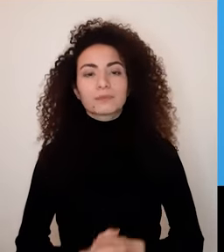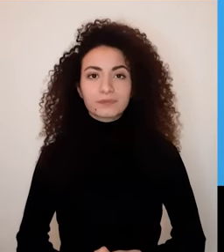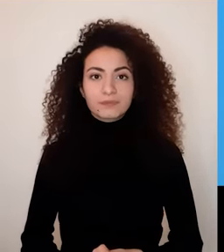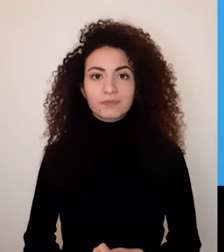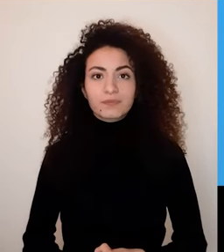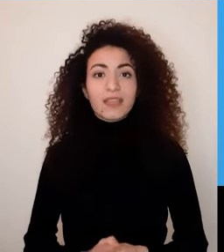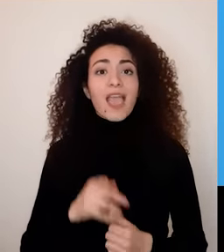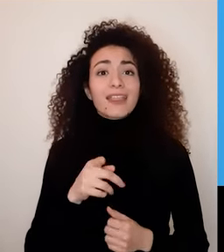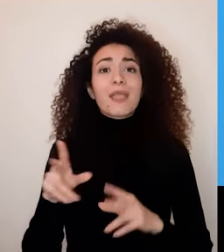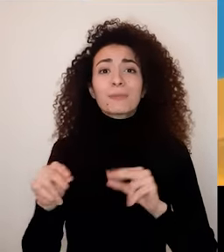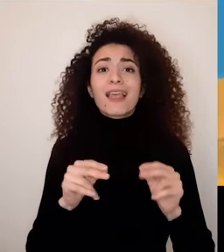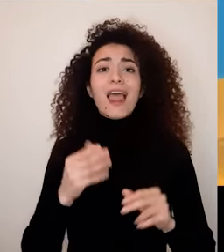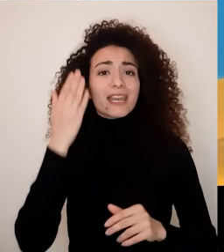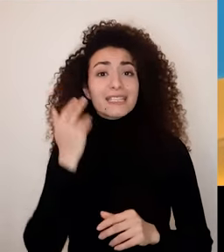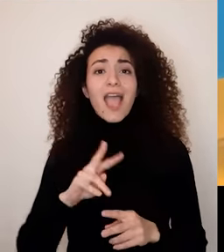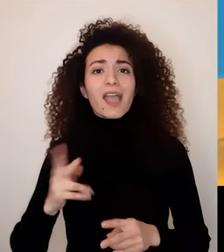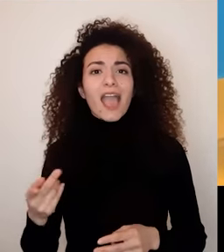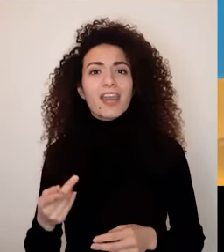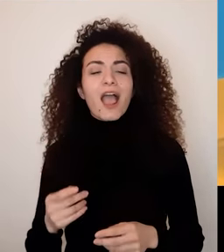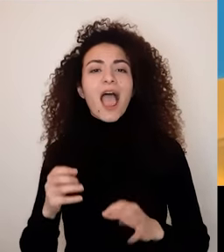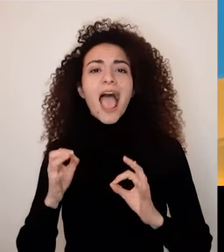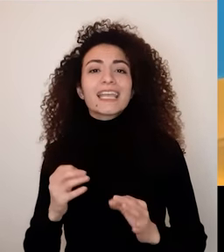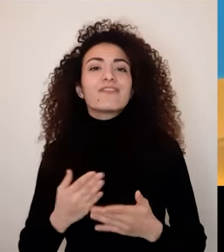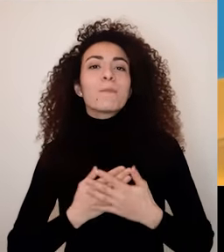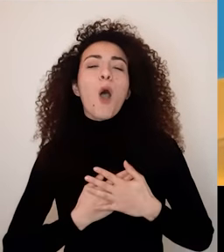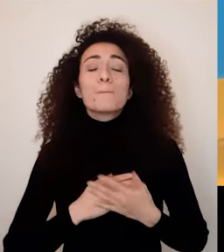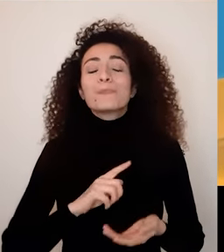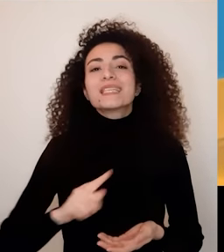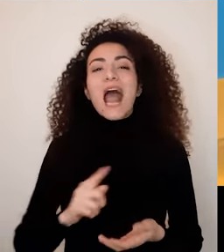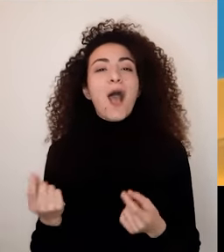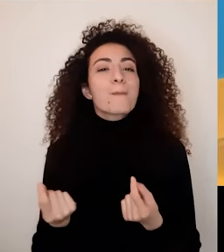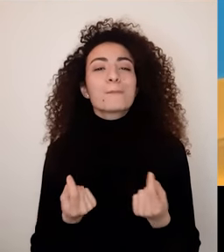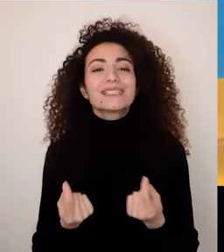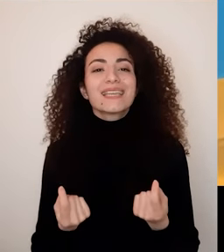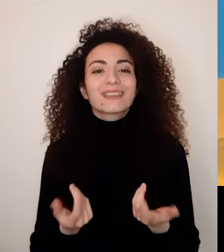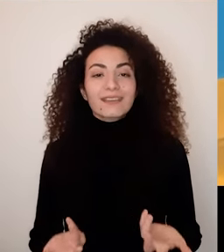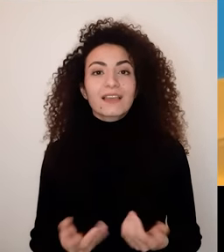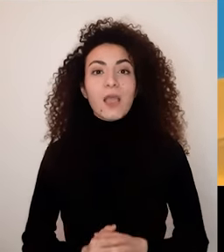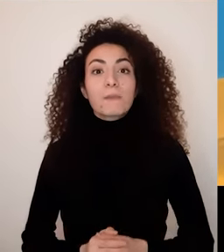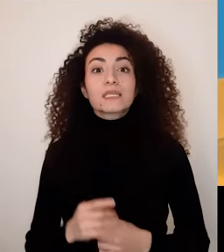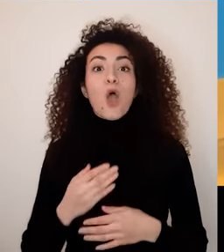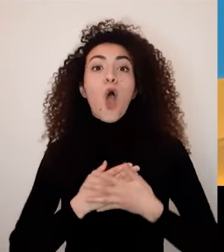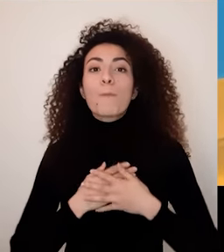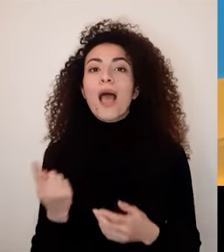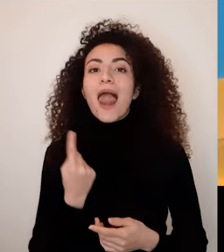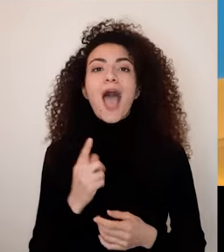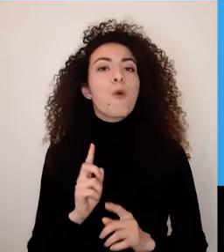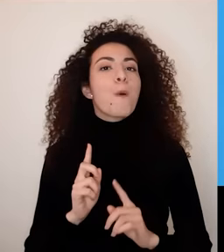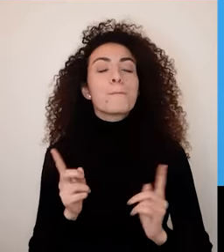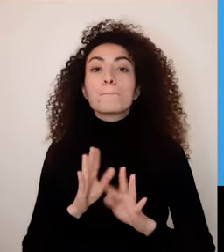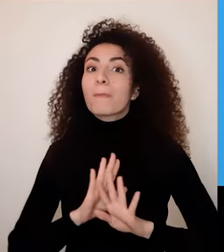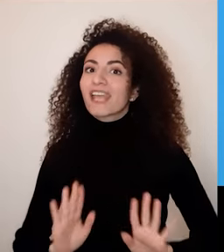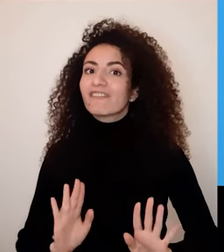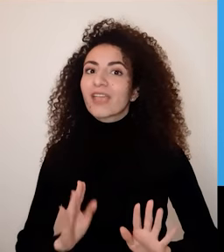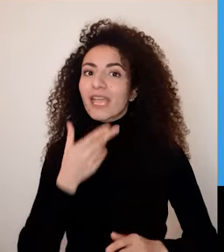كأمرأة عند إعاقة قلبك رح يدق بسرعة متل أي أمرأة أخرى رح تروح بموعد مع شب بس تذكري